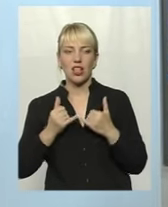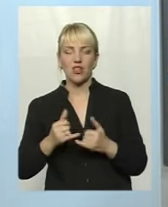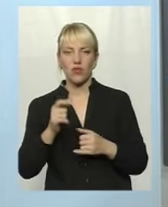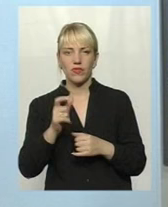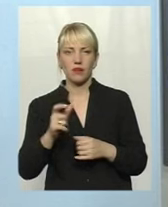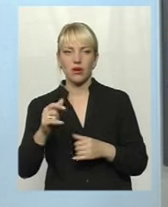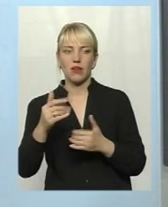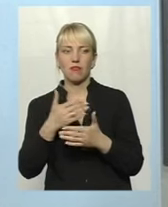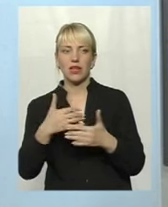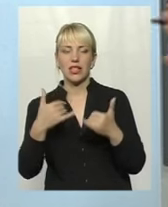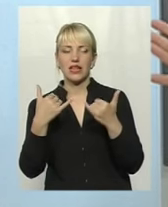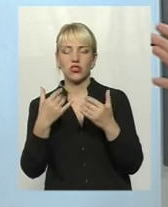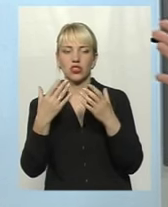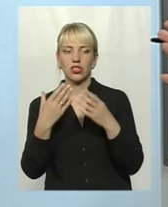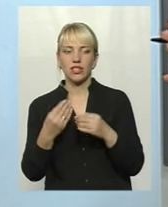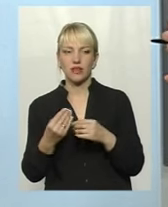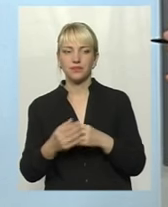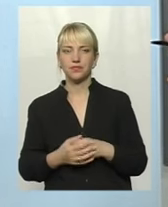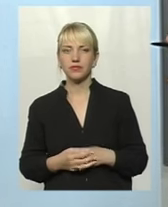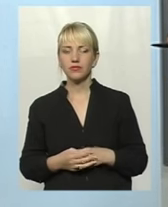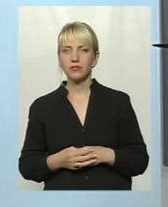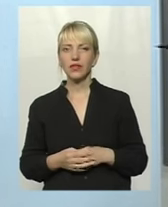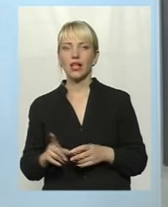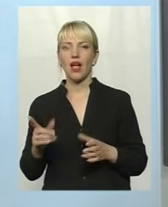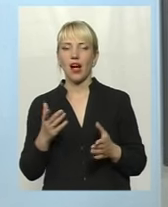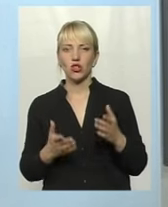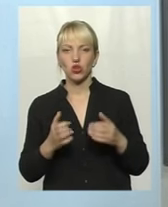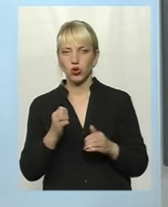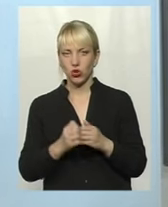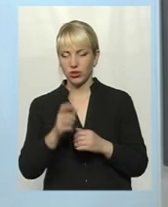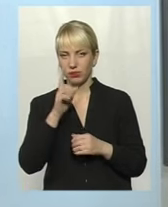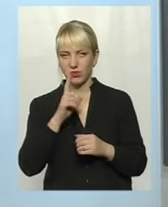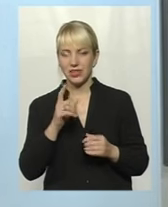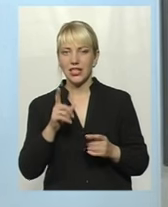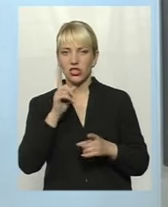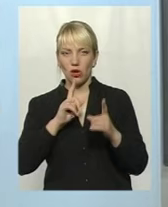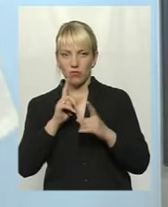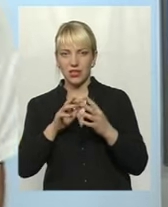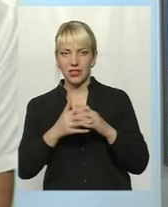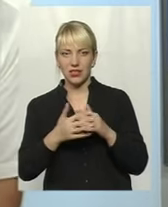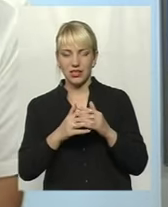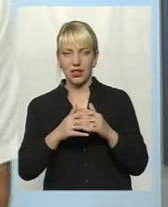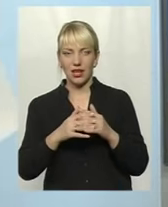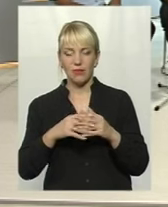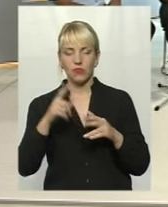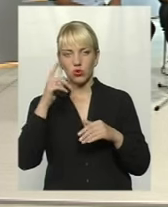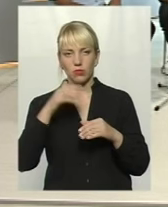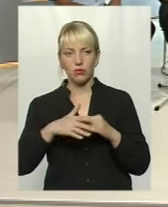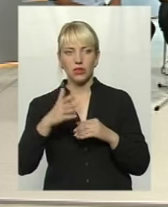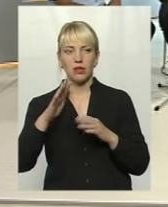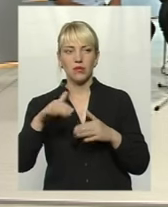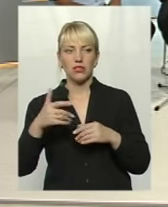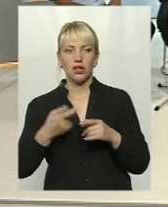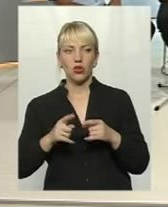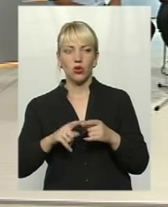ми на сьогоднішній день... Віталій Володимирович! Віталій Схід села, потрібно, заживіте, в моєму розумінні, я після того, як ми об'єдналися в